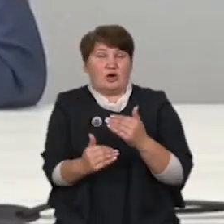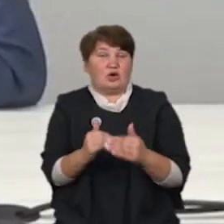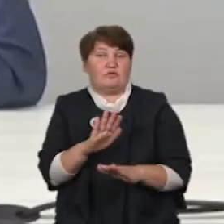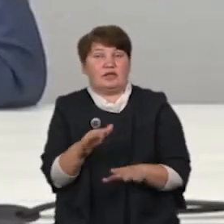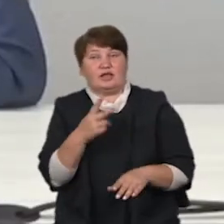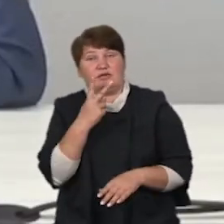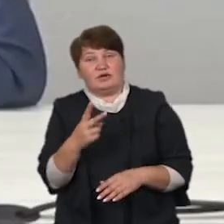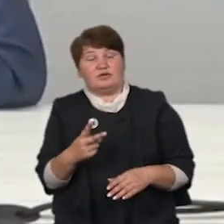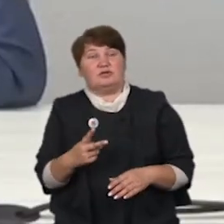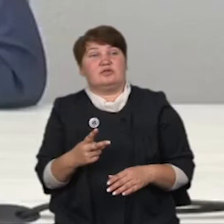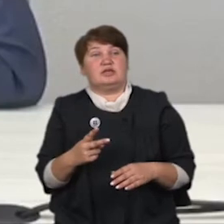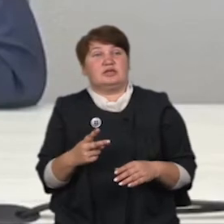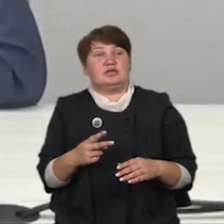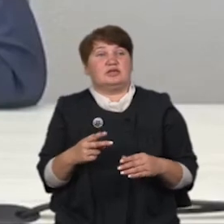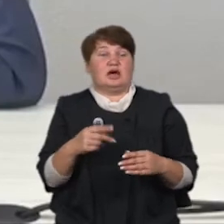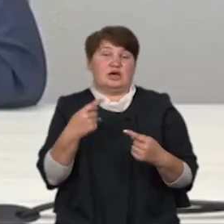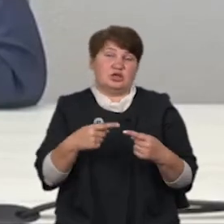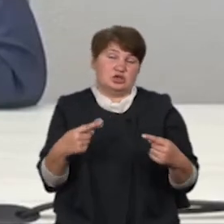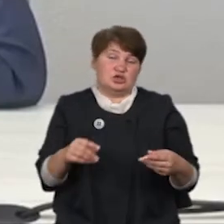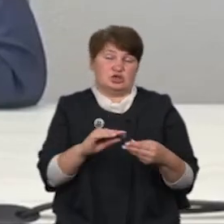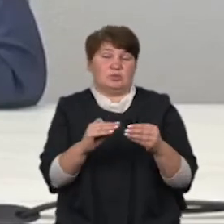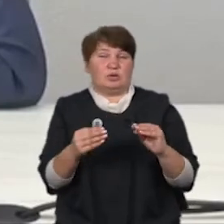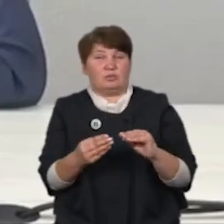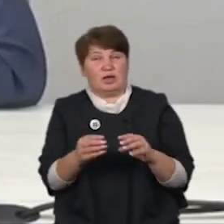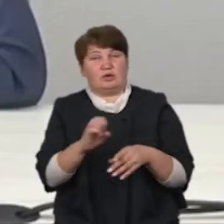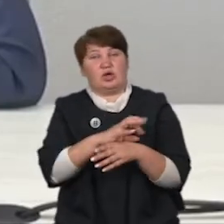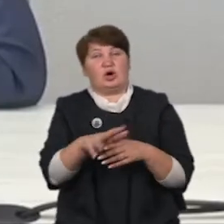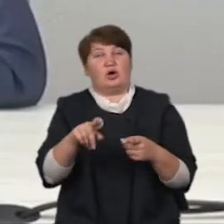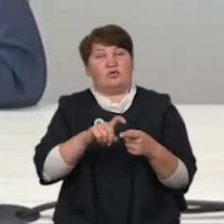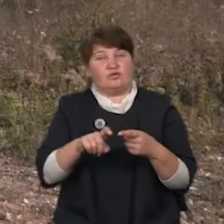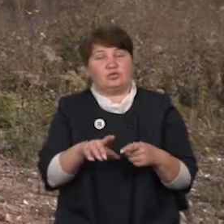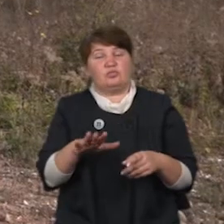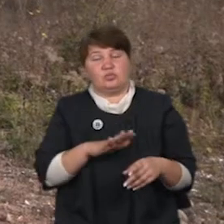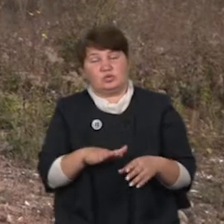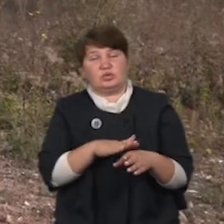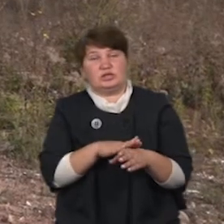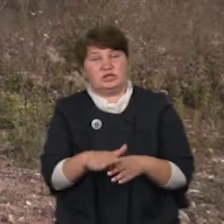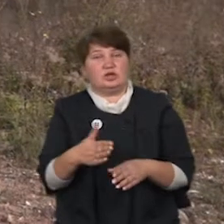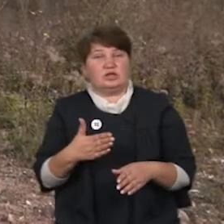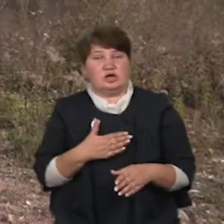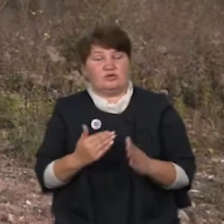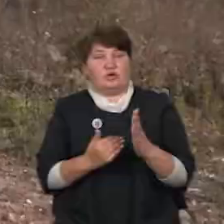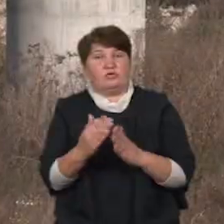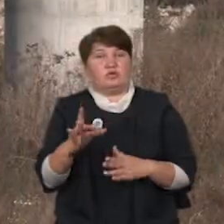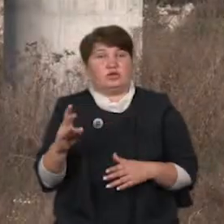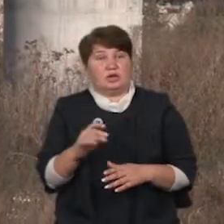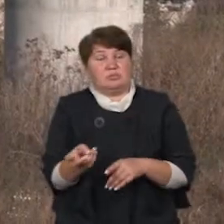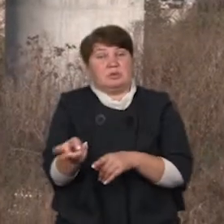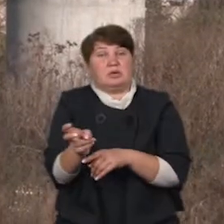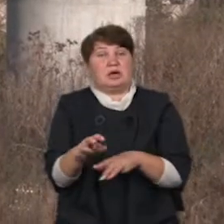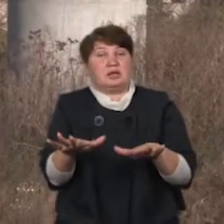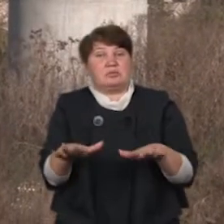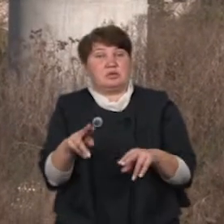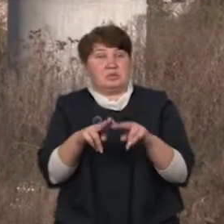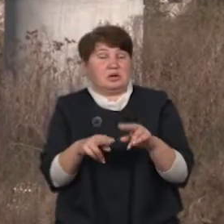політику, інші проблеми, був здійснений нашою Верховною Радою. Ми навідалися на місце будівництво, проте